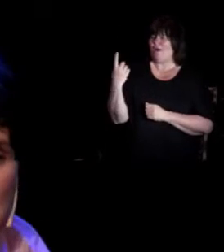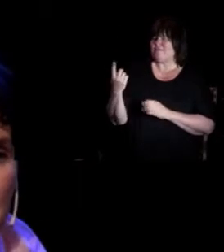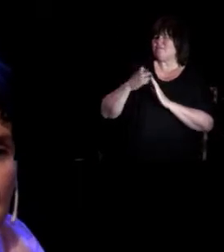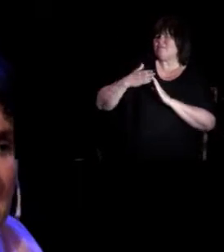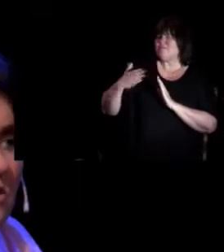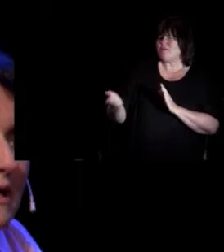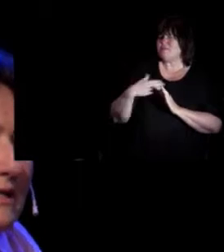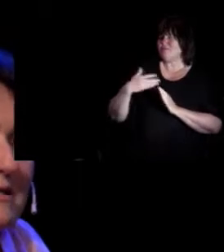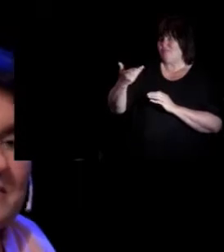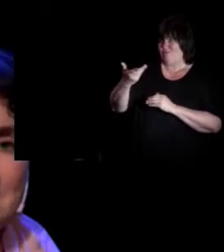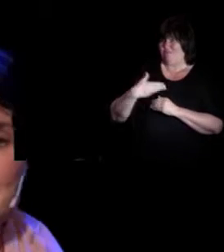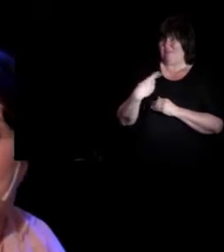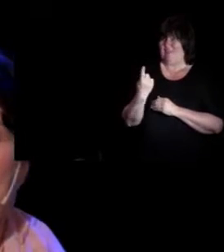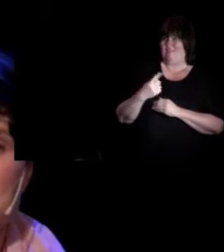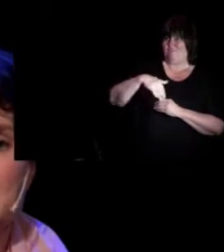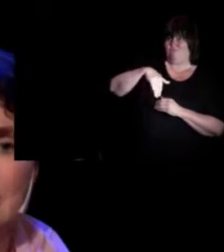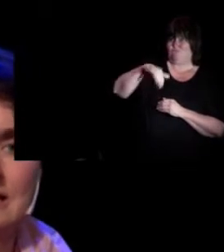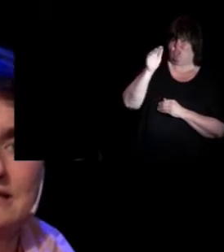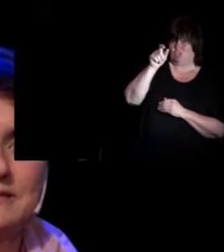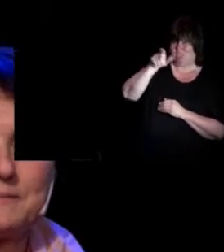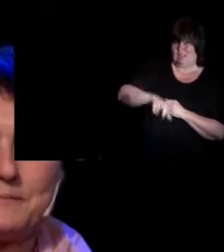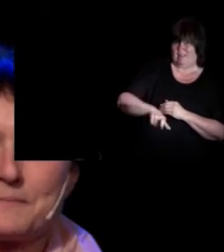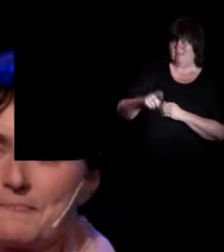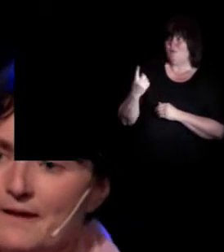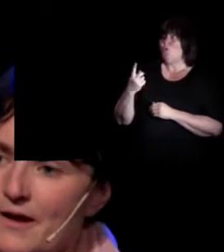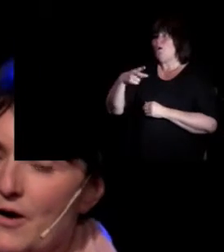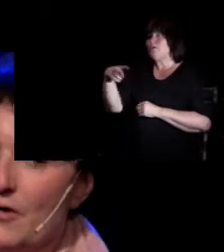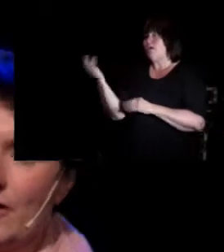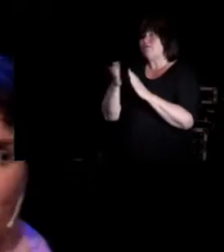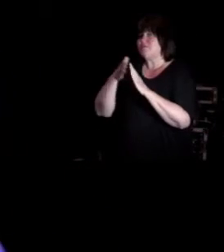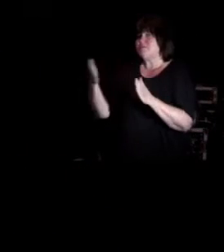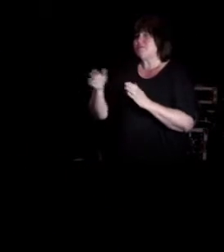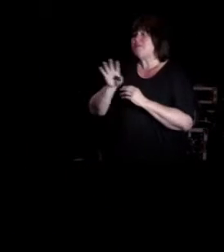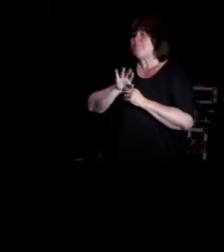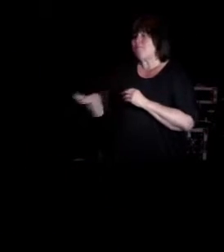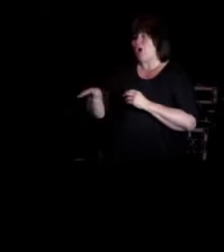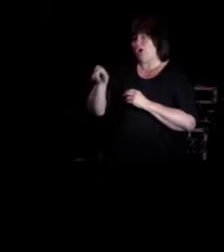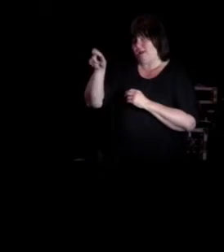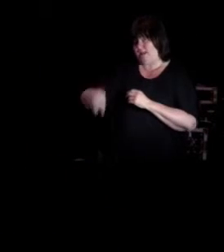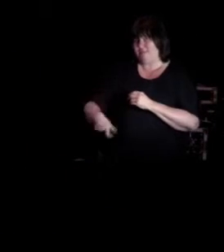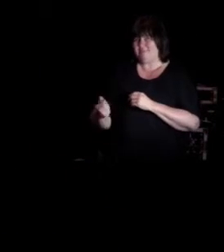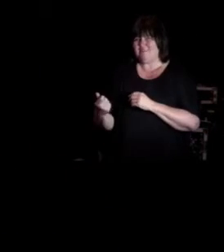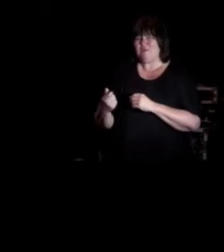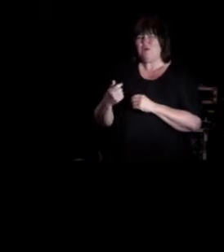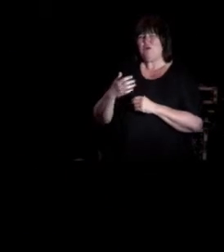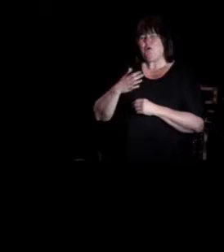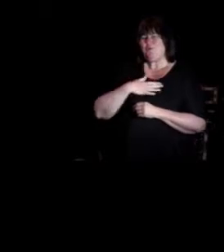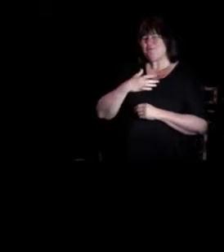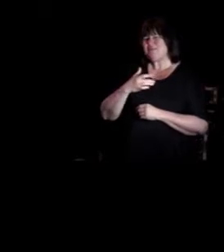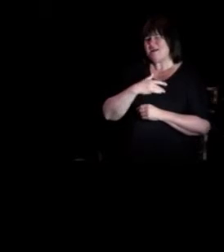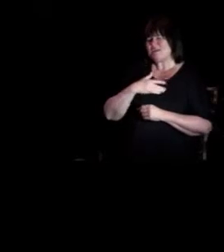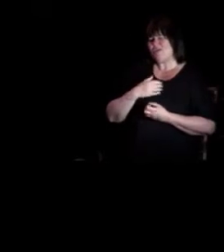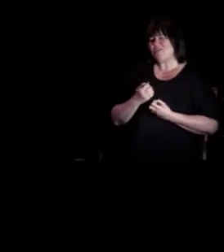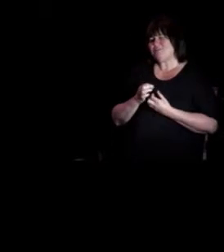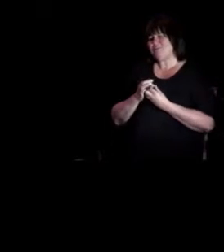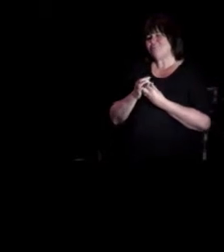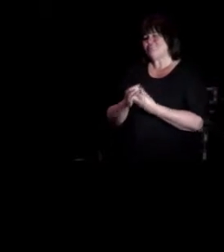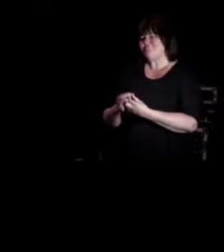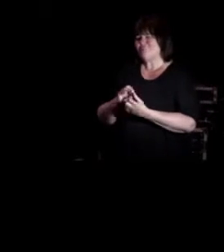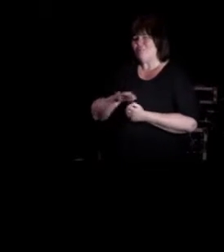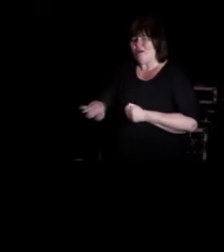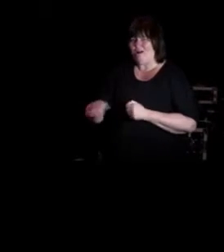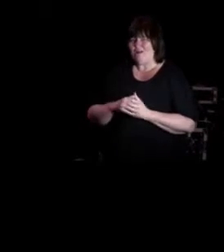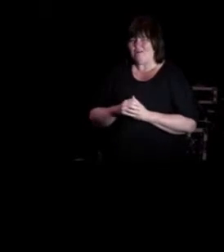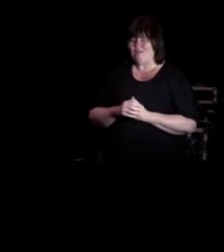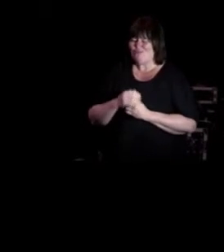voksen klient, og et semester en barneklient. Og jeg har alltid hatt hjertet mitt hos barn, så jeg gledet meg veldig til jeg skulle få